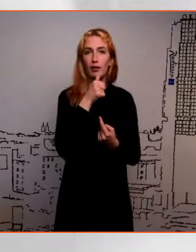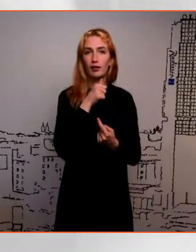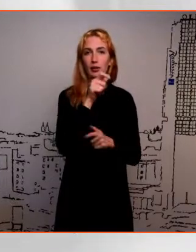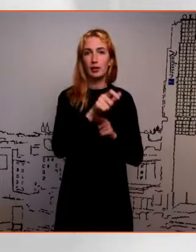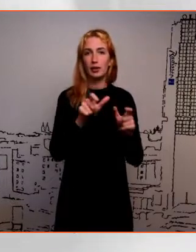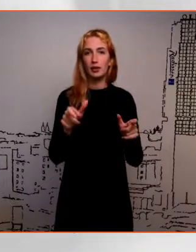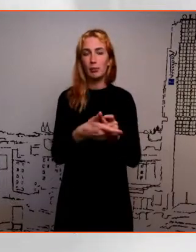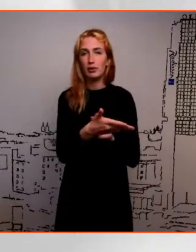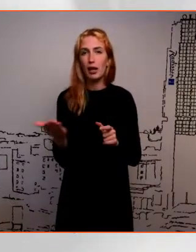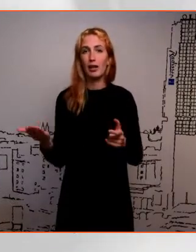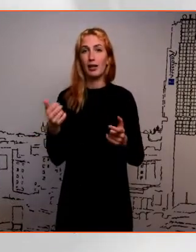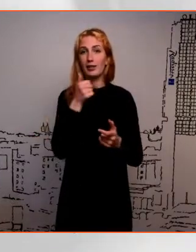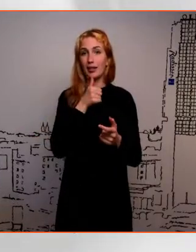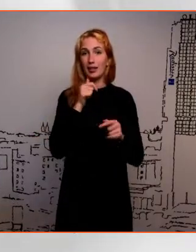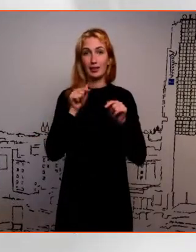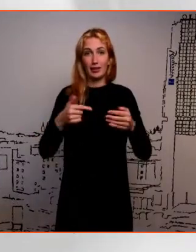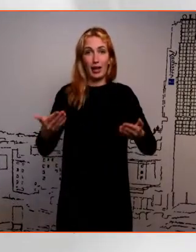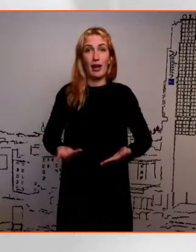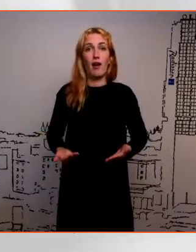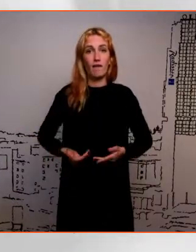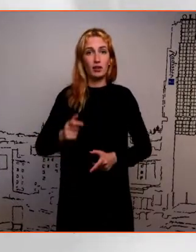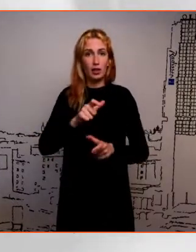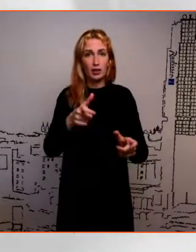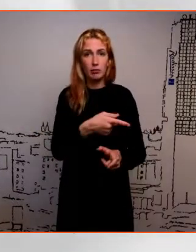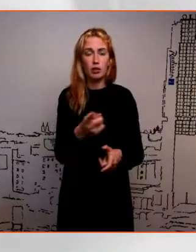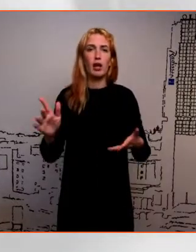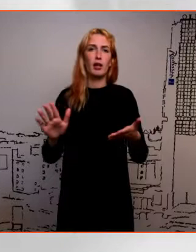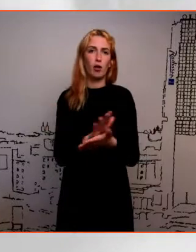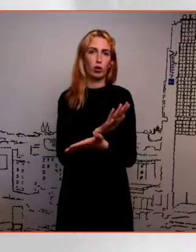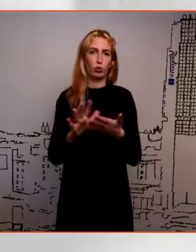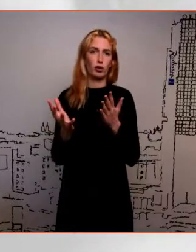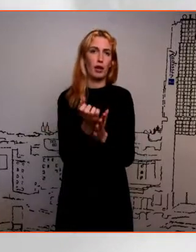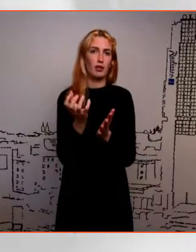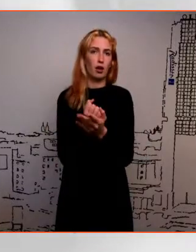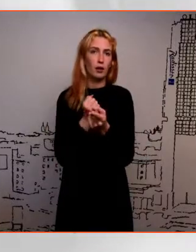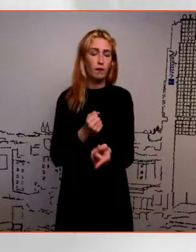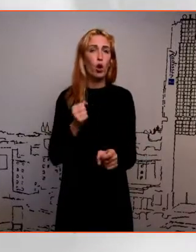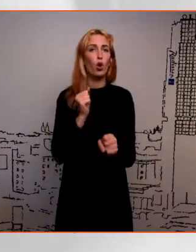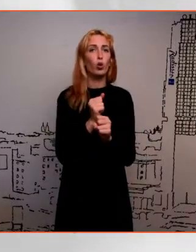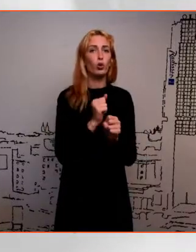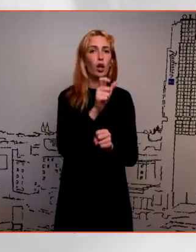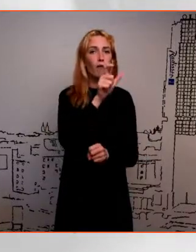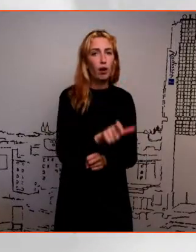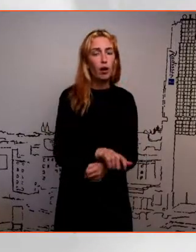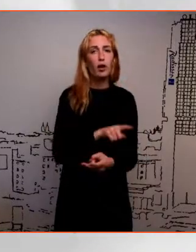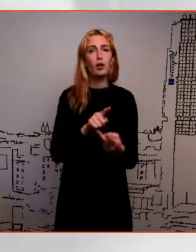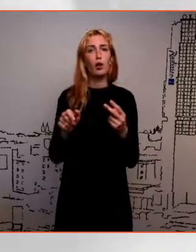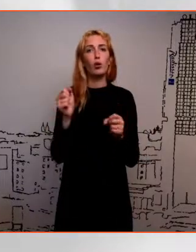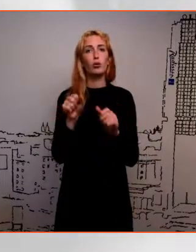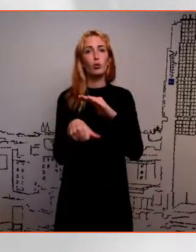ja Eestis elavatele inimestele ka muulastele tasuta kätte saada nii töötavale inimesele, töötule inimesele,